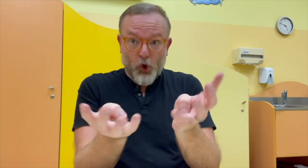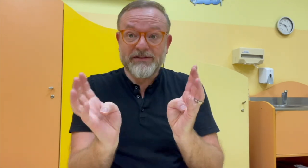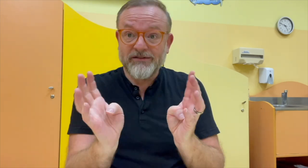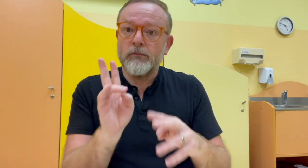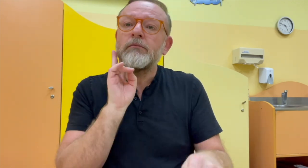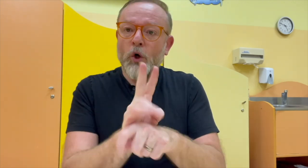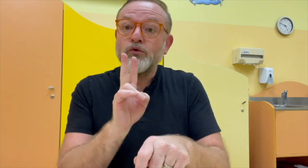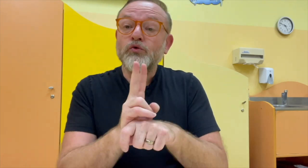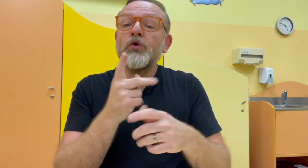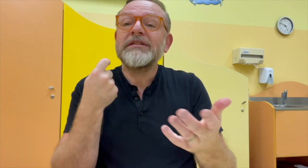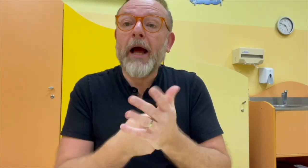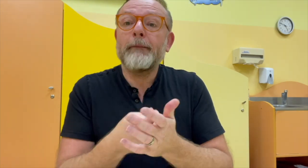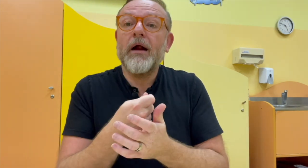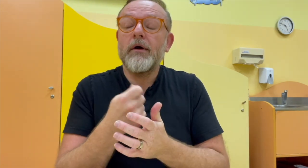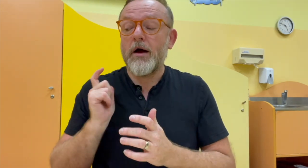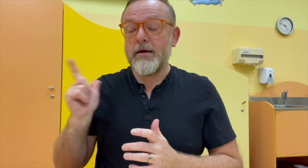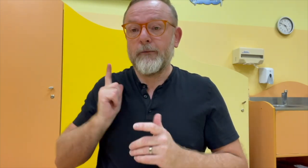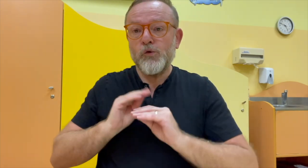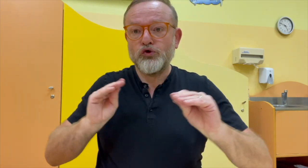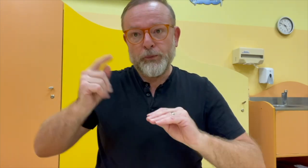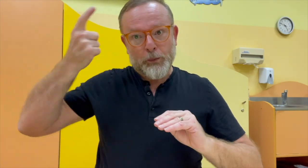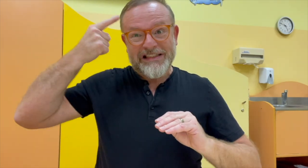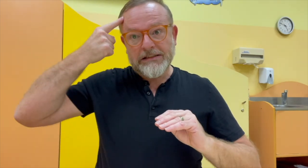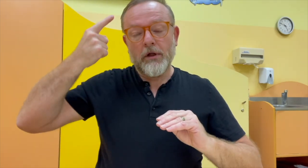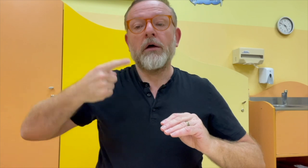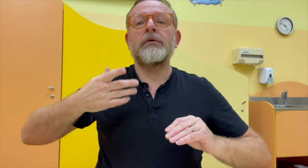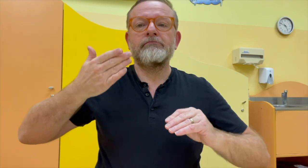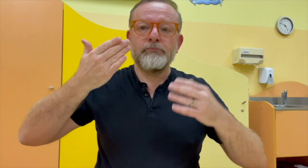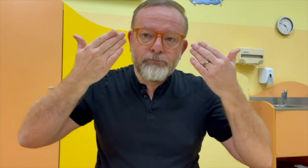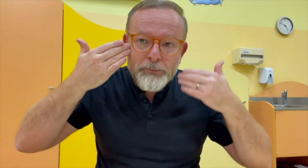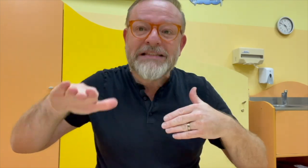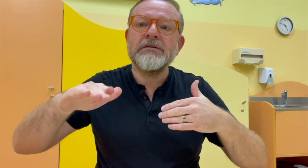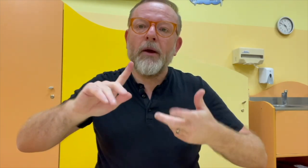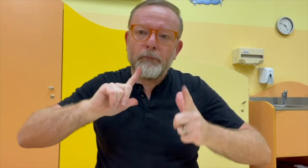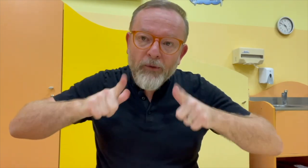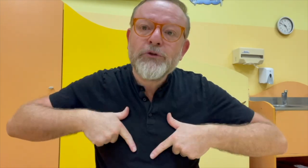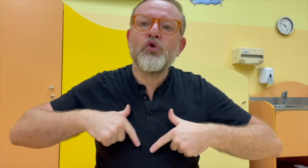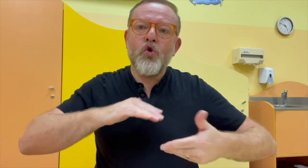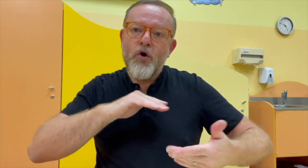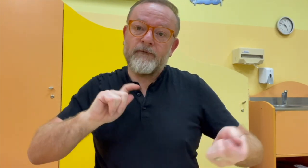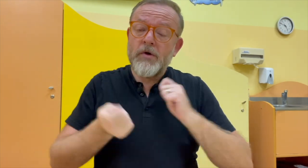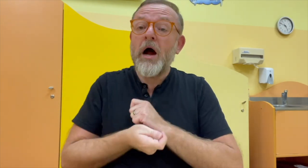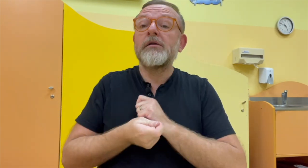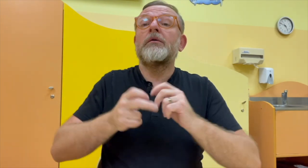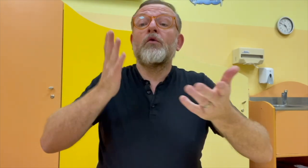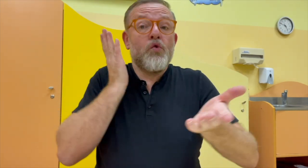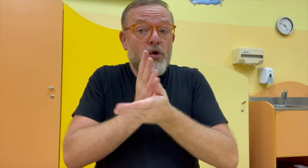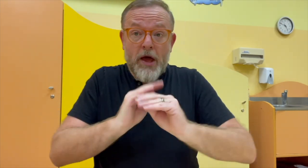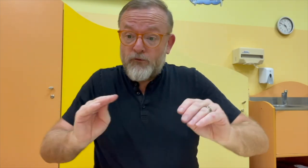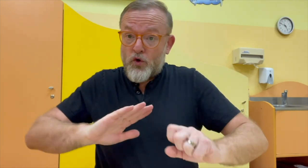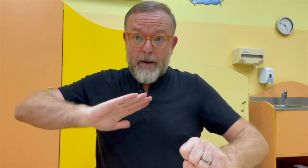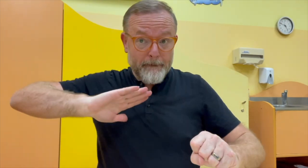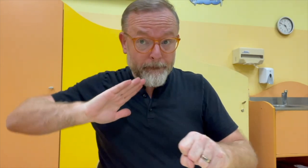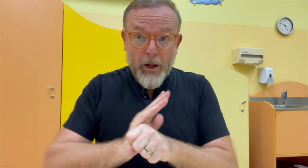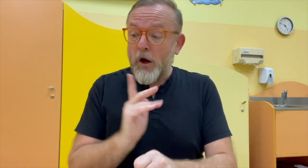pedagozích, že tam nějaký konflikt je. Takže učitelé musí myslet na to, že to jsou profesionálové. I